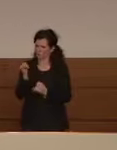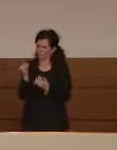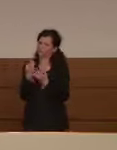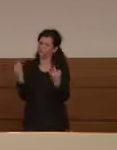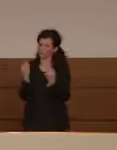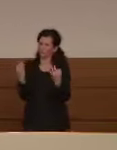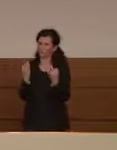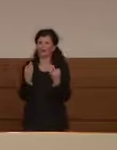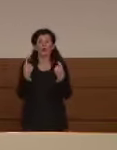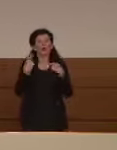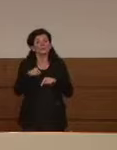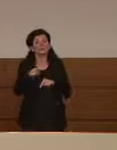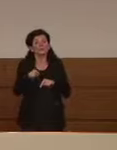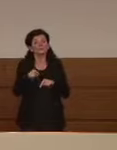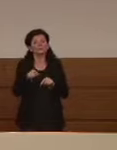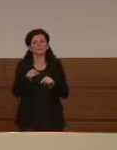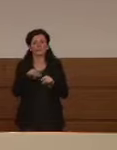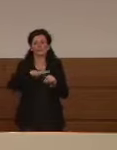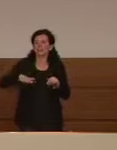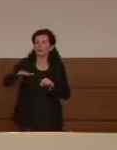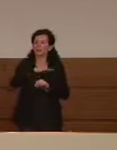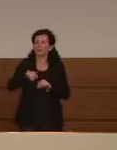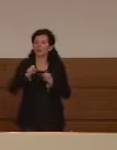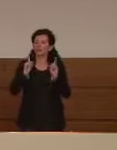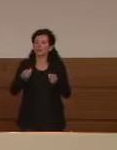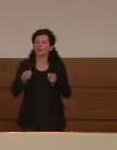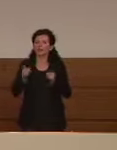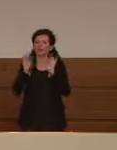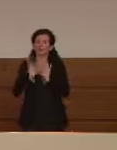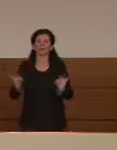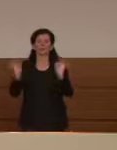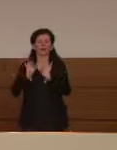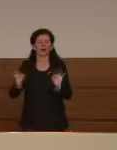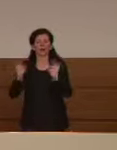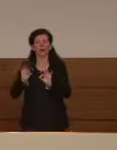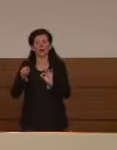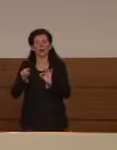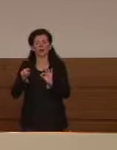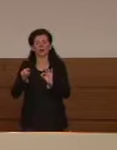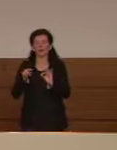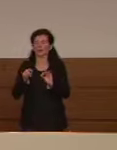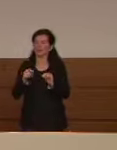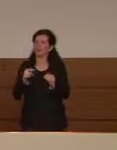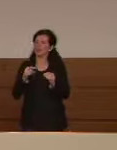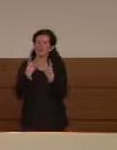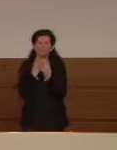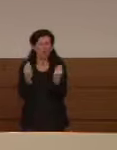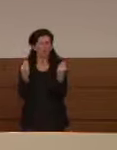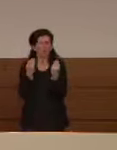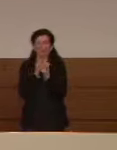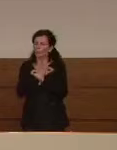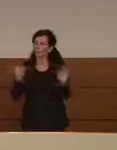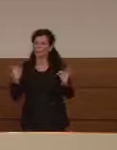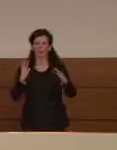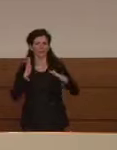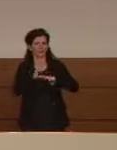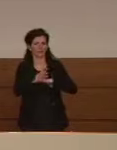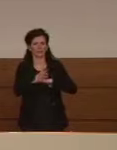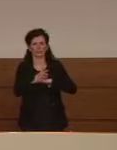anche sul territorio bisognerà rafforzare il territorio perché bisognerà essere molto molto pronti ad